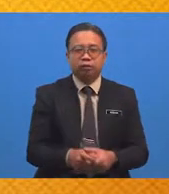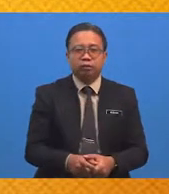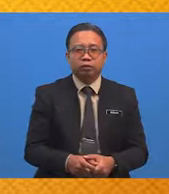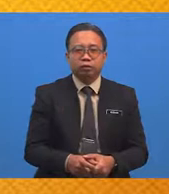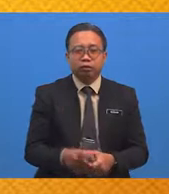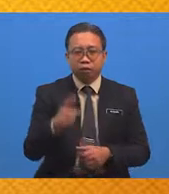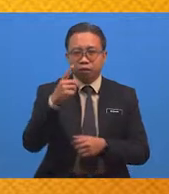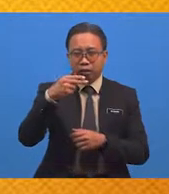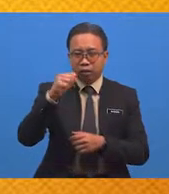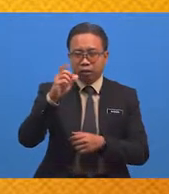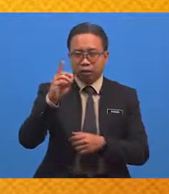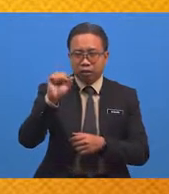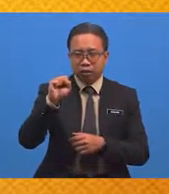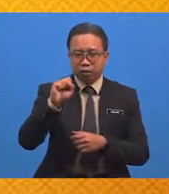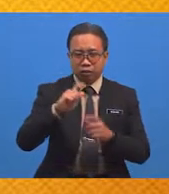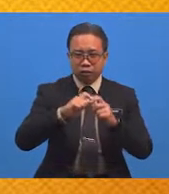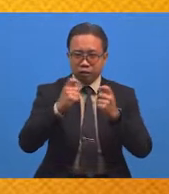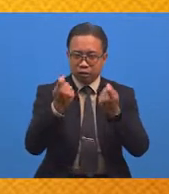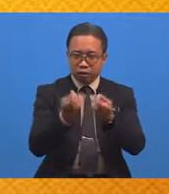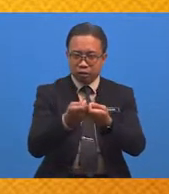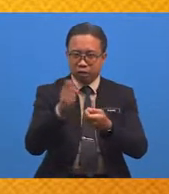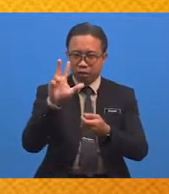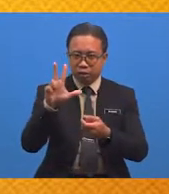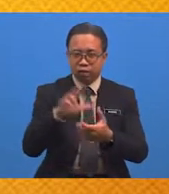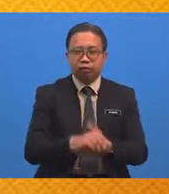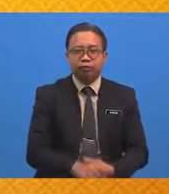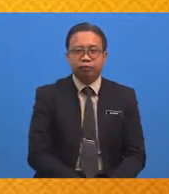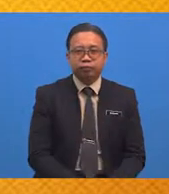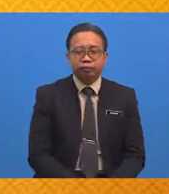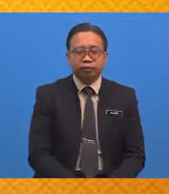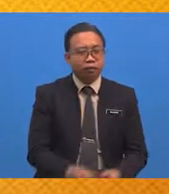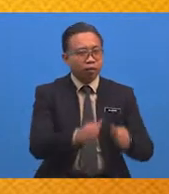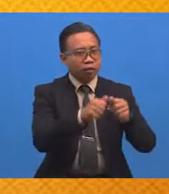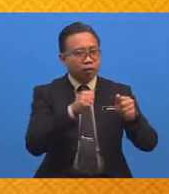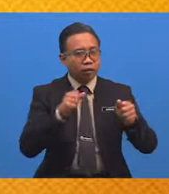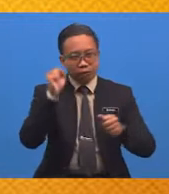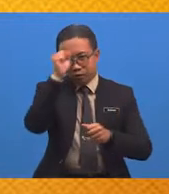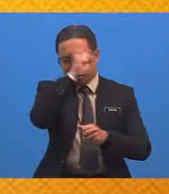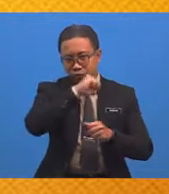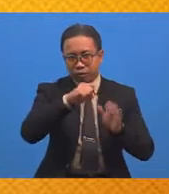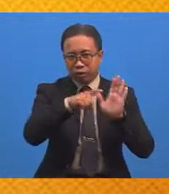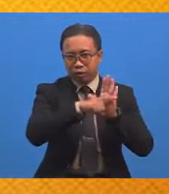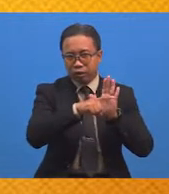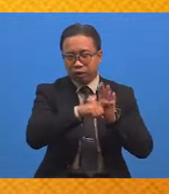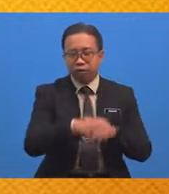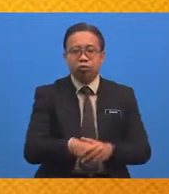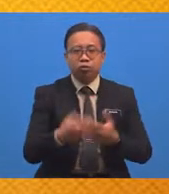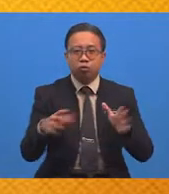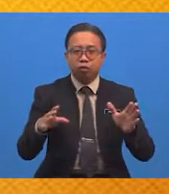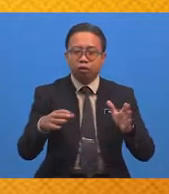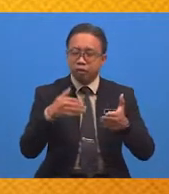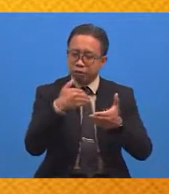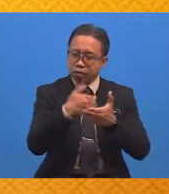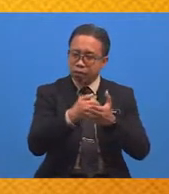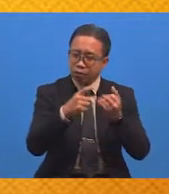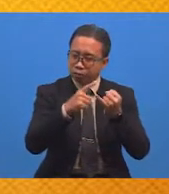Topik Hadis Tingkatan Tiga Hindari Sifat Negatif Kita Telah Sampai